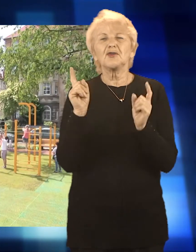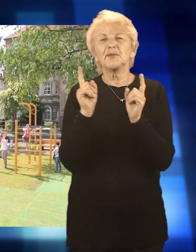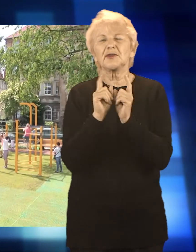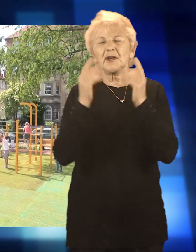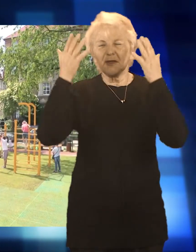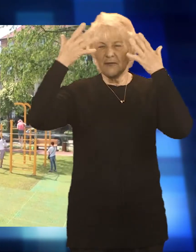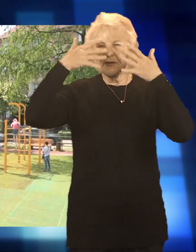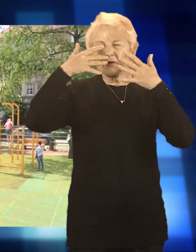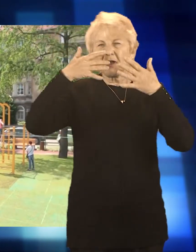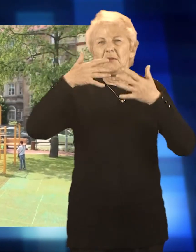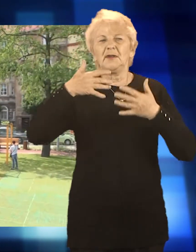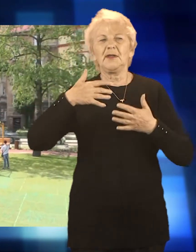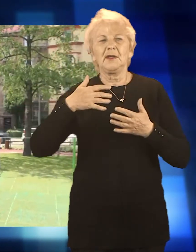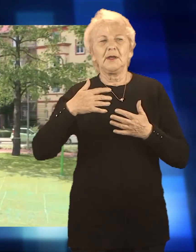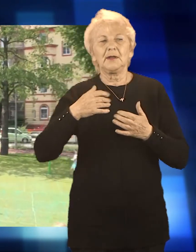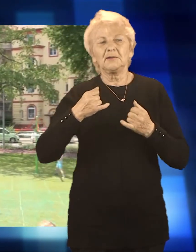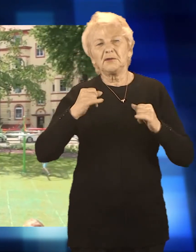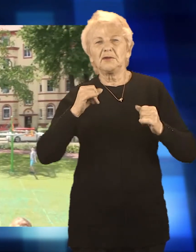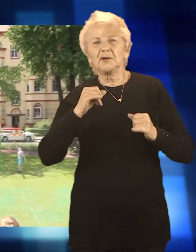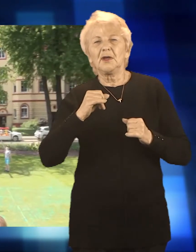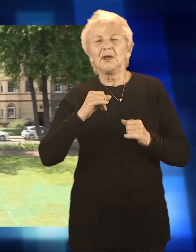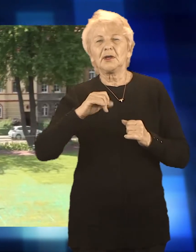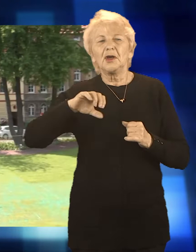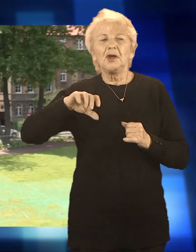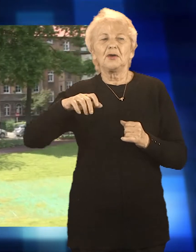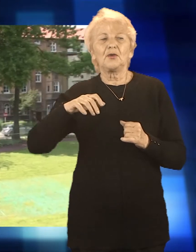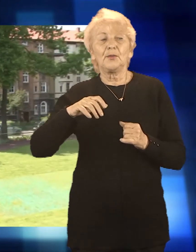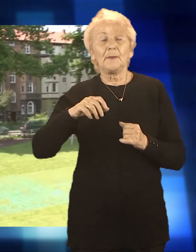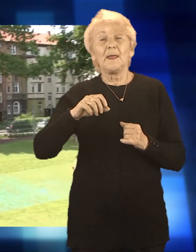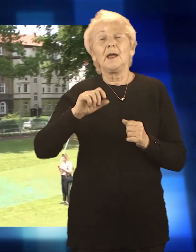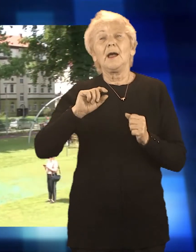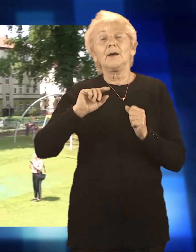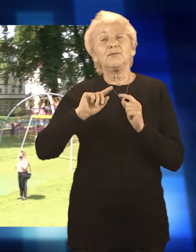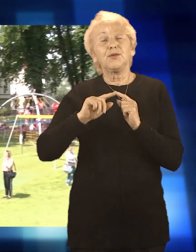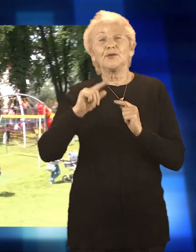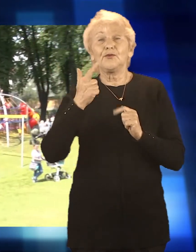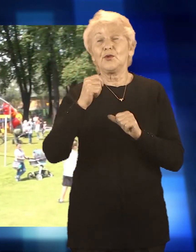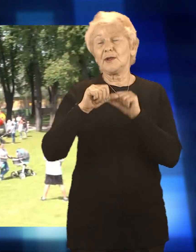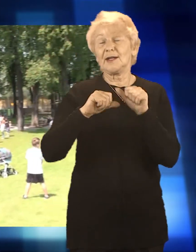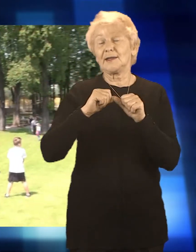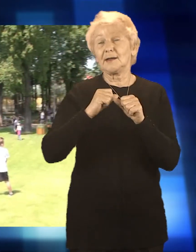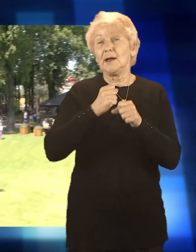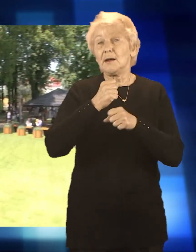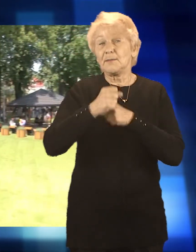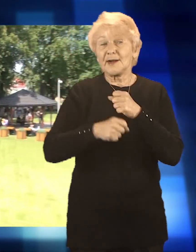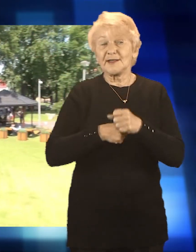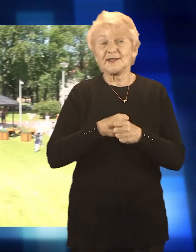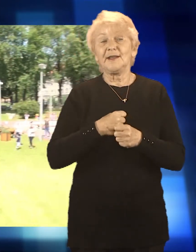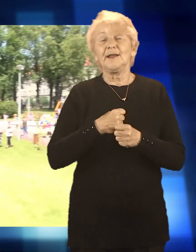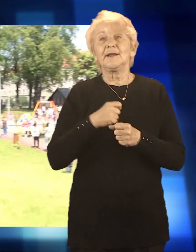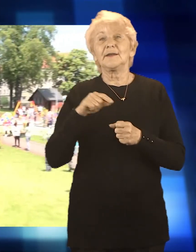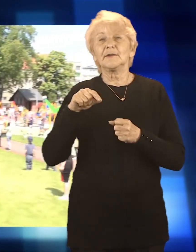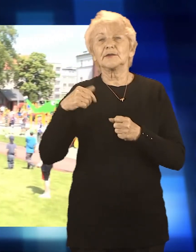w zupełnie inną rzeczywistość. Dzisiaj swoje bramy po blisko dwuletniej rewitalizacji po raz pierwszy otworzył ogródek jordanowski i od razu zaczęło w nim